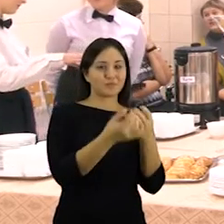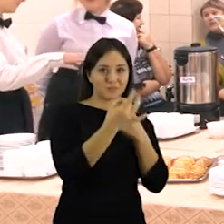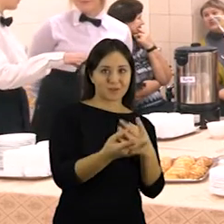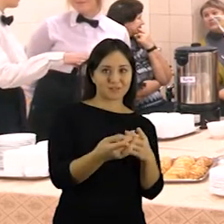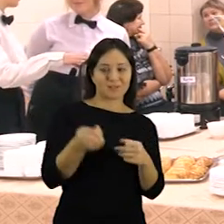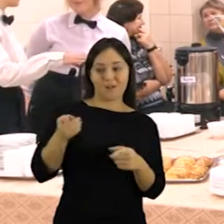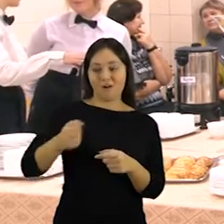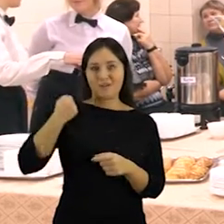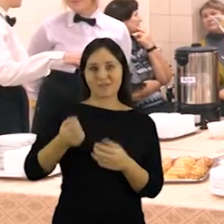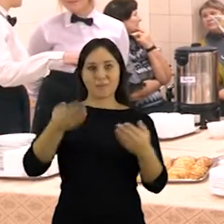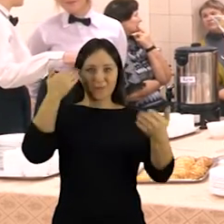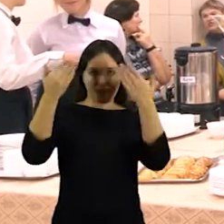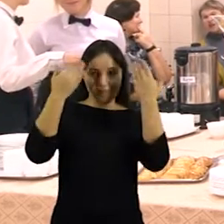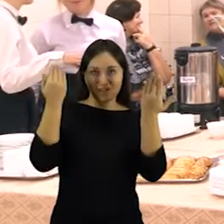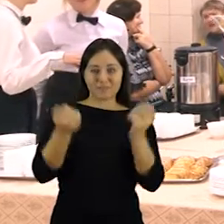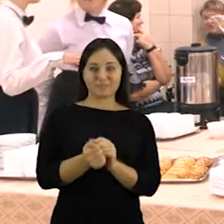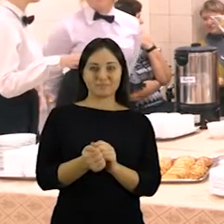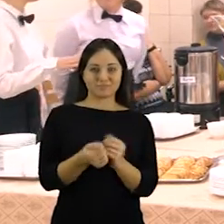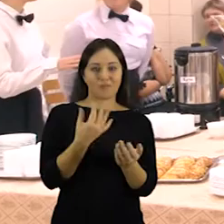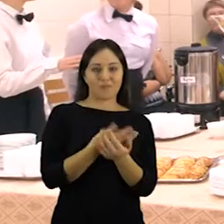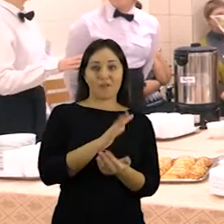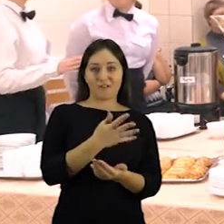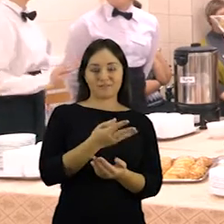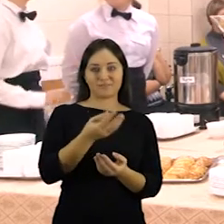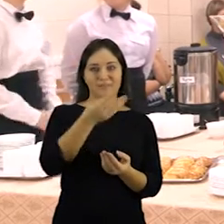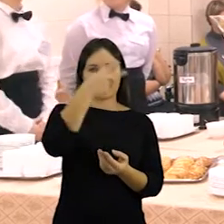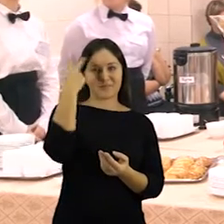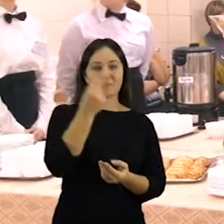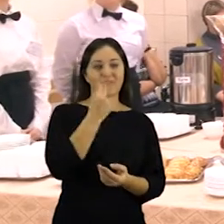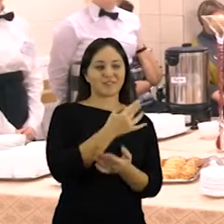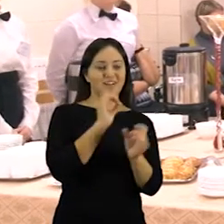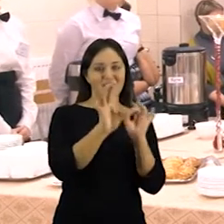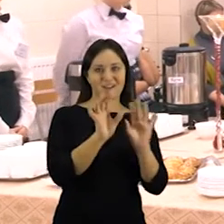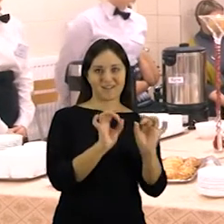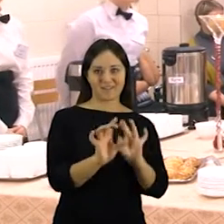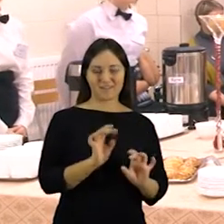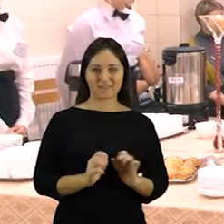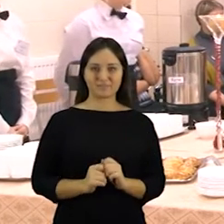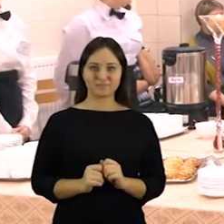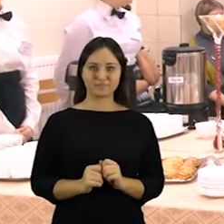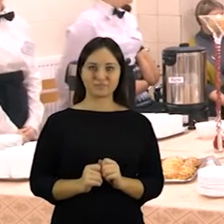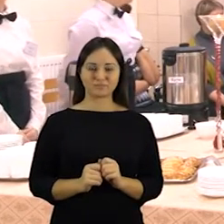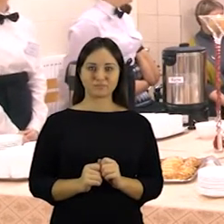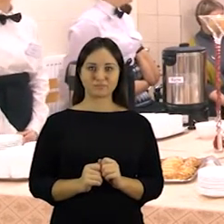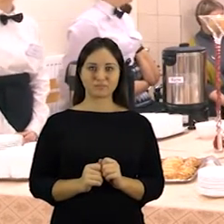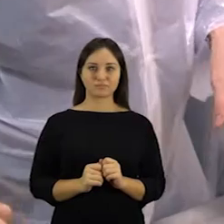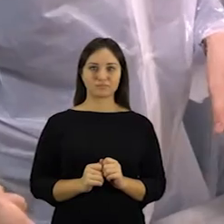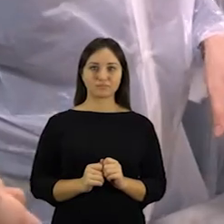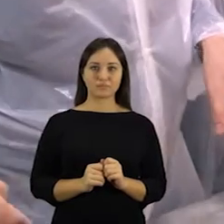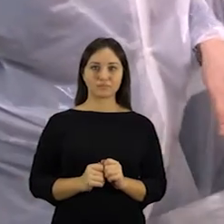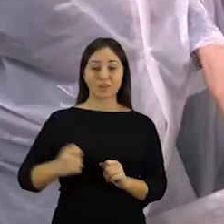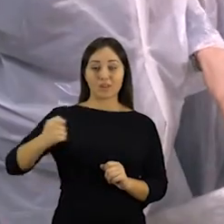savaime jiems šieks koks laiko praleidimas, a mums aišku, savaime reklamą mūsų lietuviškų patie kalų.